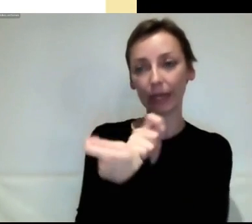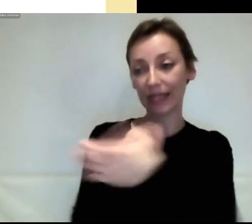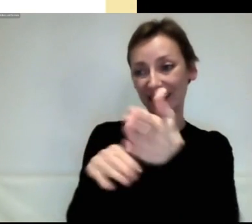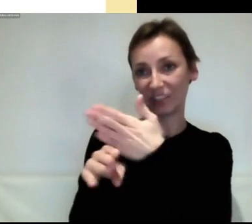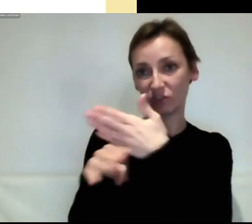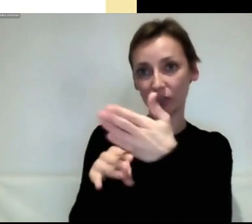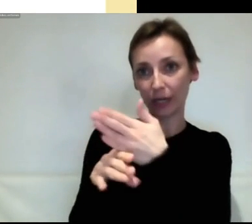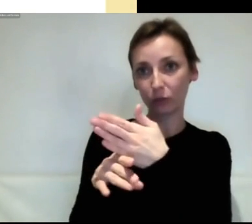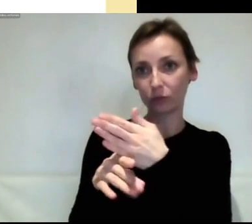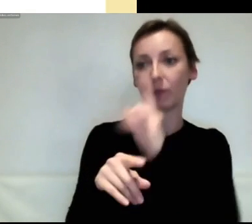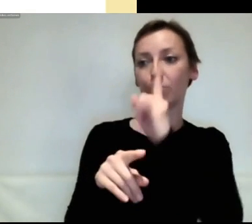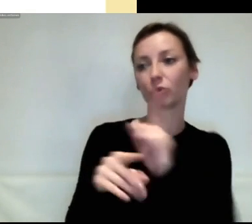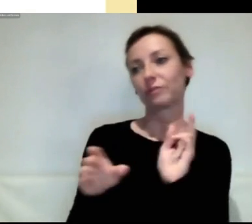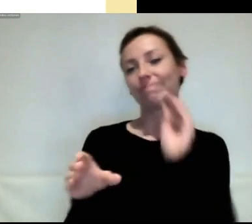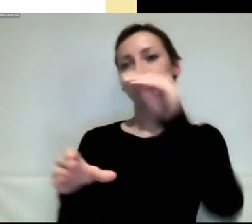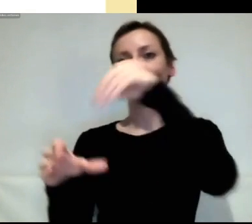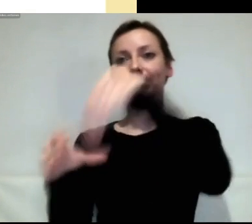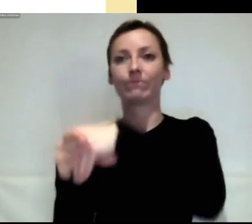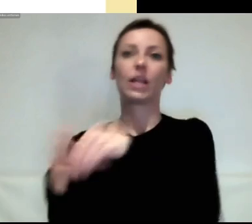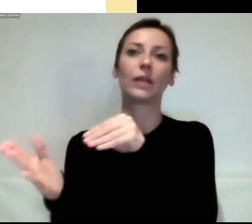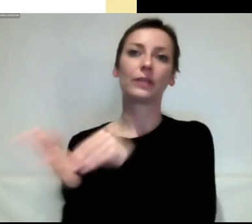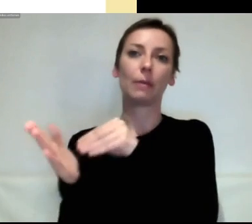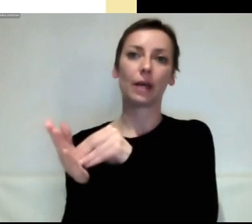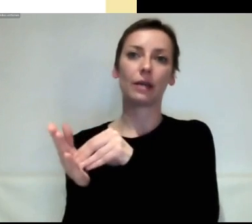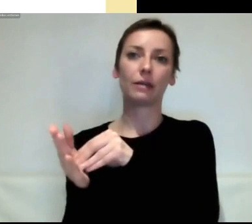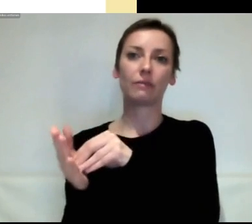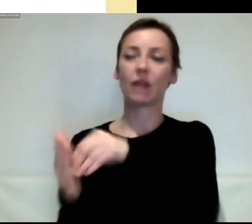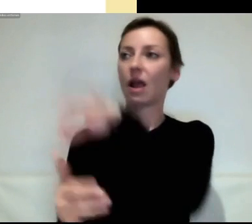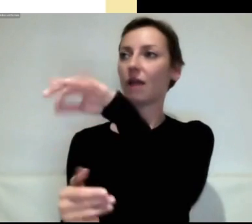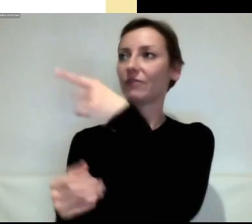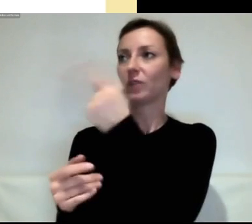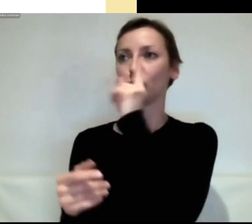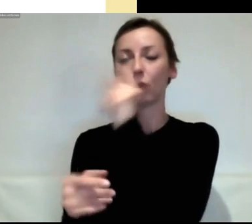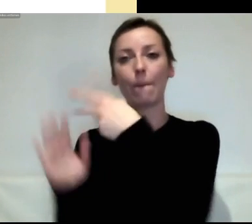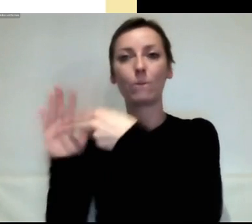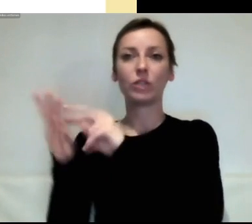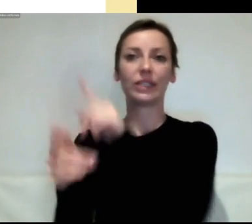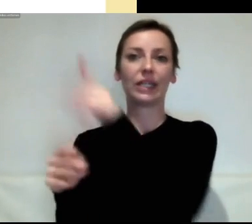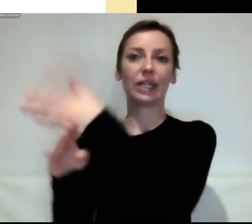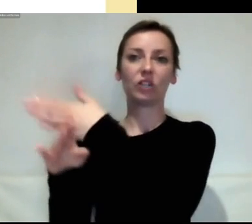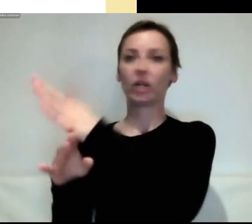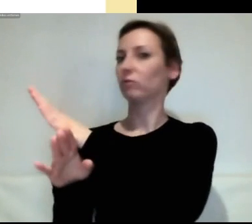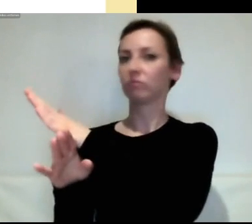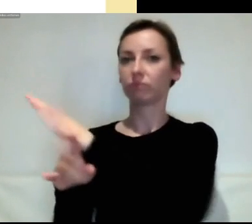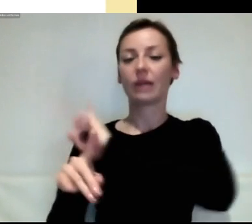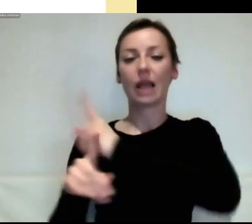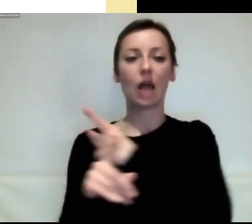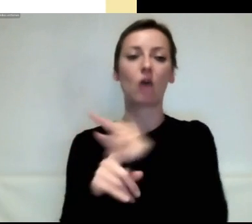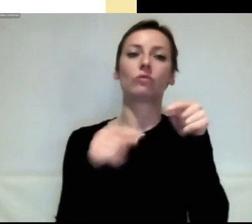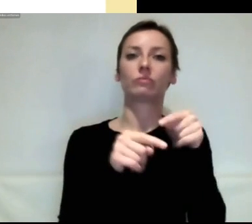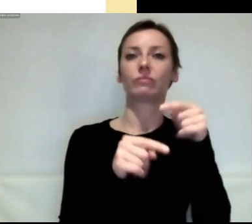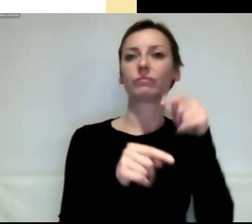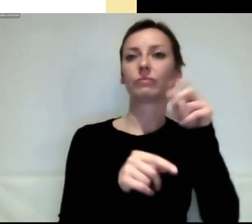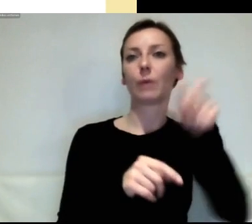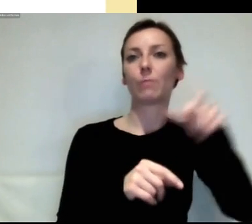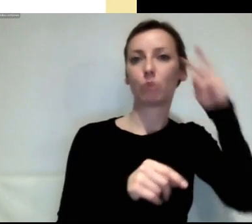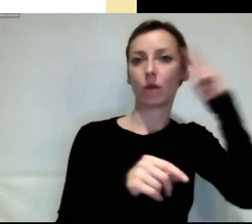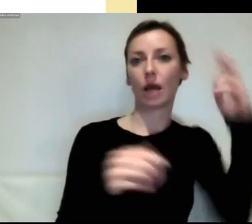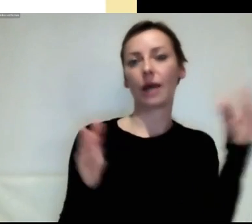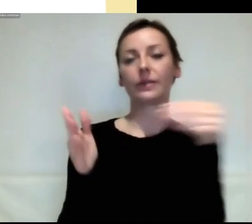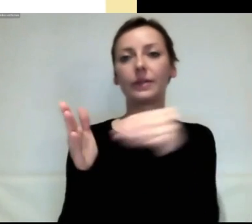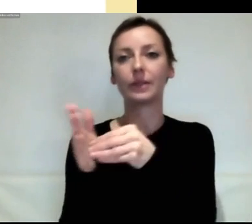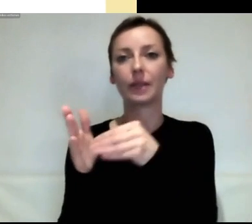haben sie gesagt, wir möchten, dass es ein unabhängiges Gremium gibt, was alle Gesetzgebungsvorschläge daraufhin